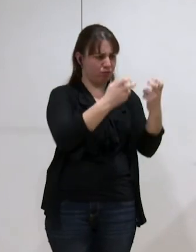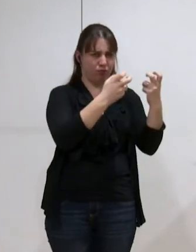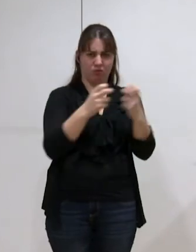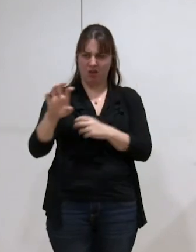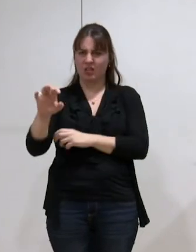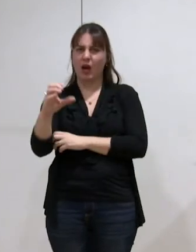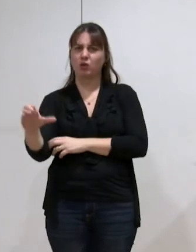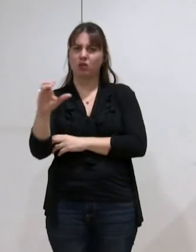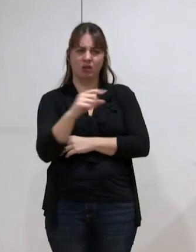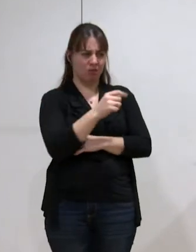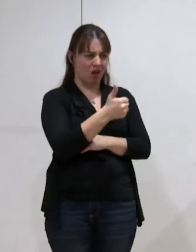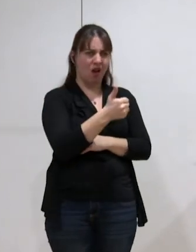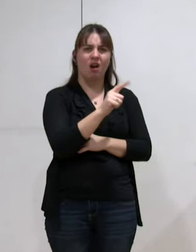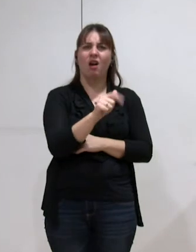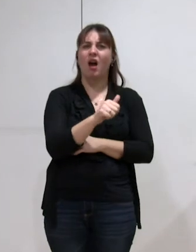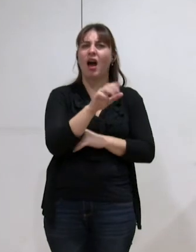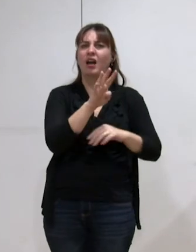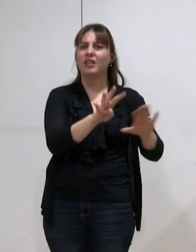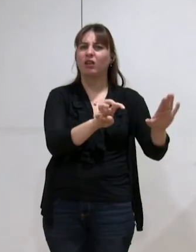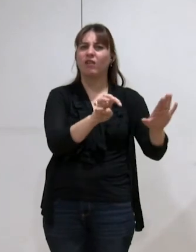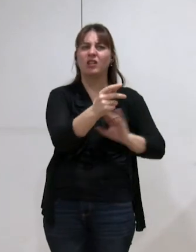40 centimes et à Grenoble à 1,90